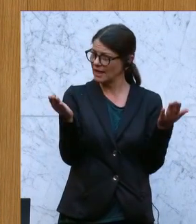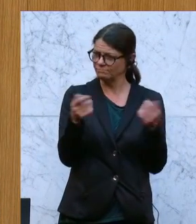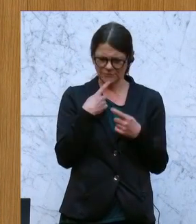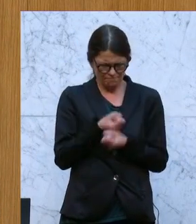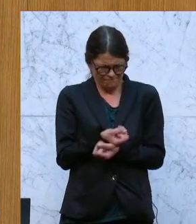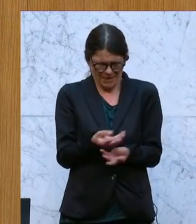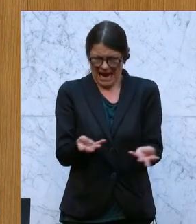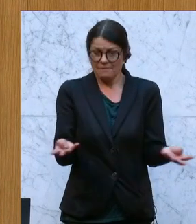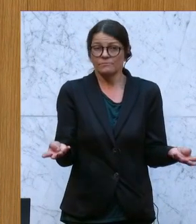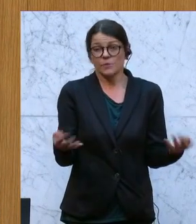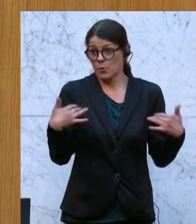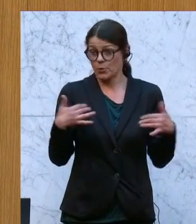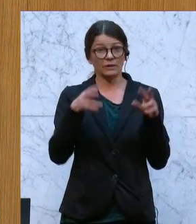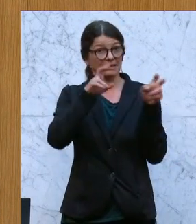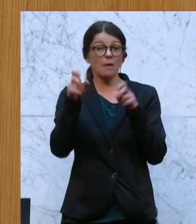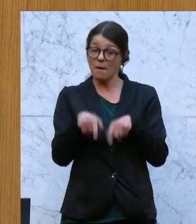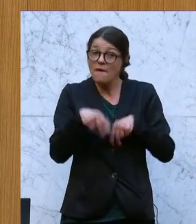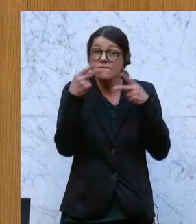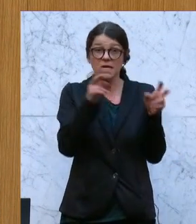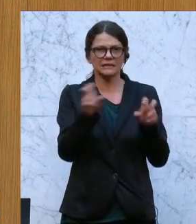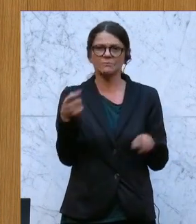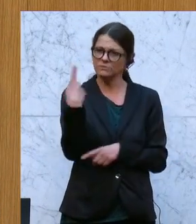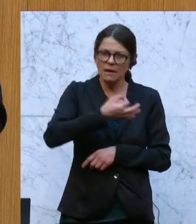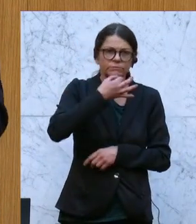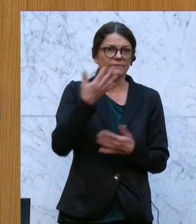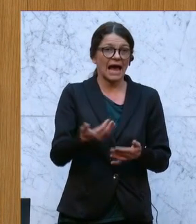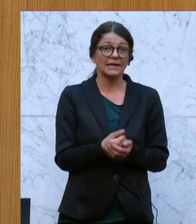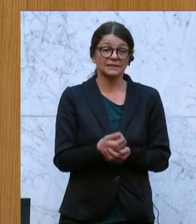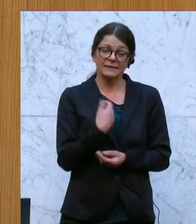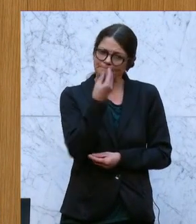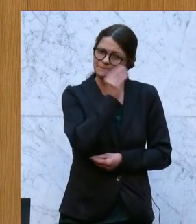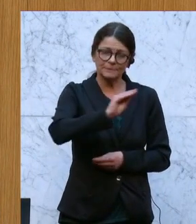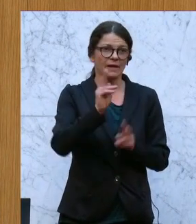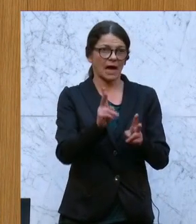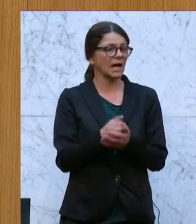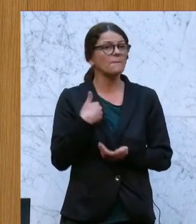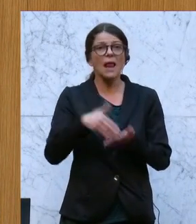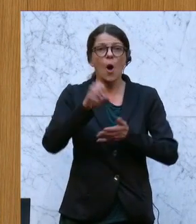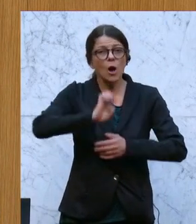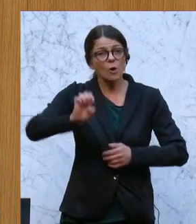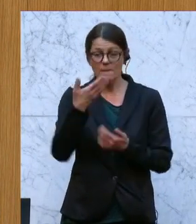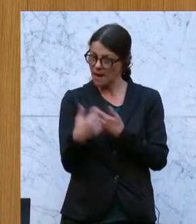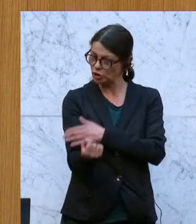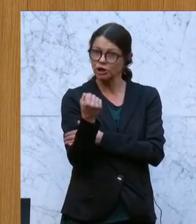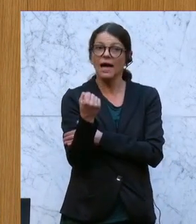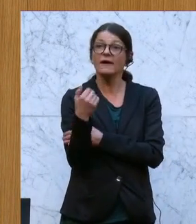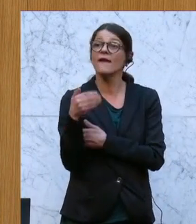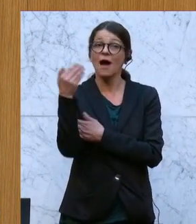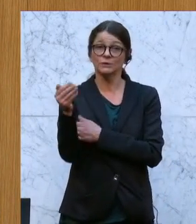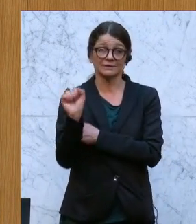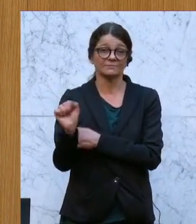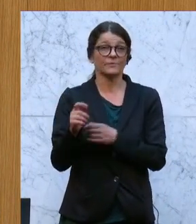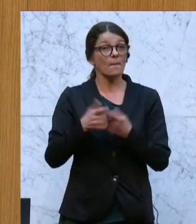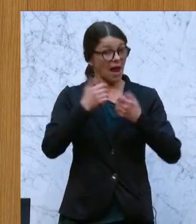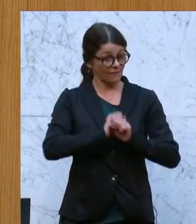breiten, aber wichtigen Themenfeld geteilt haben. Ich möchte betonen, wir brauchen ein Europa mit mehr Stärke nach außen und